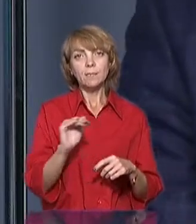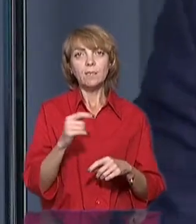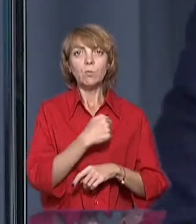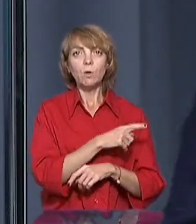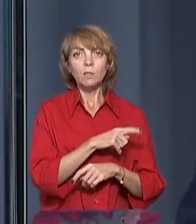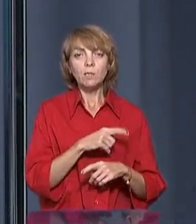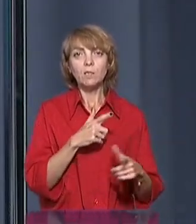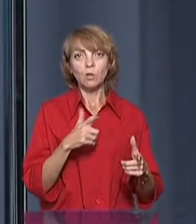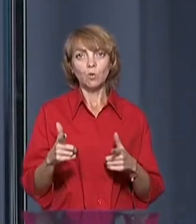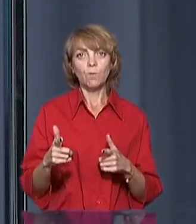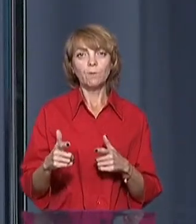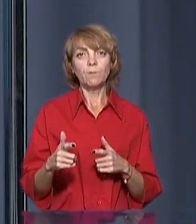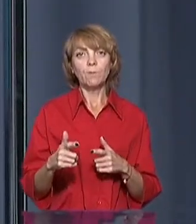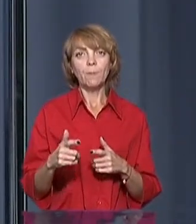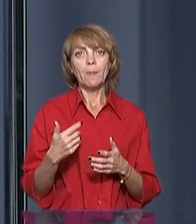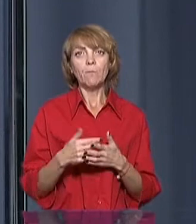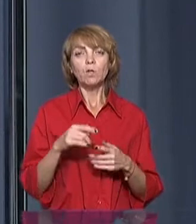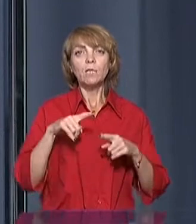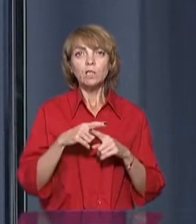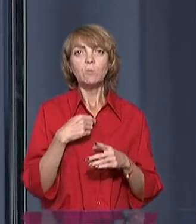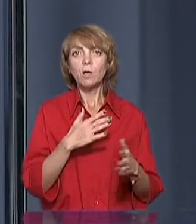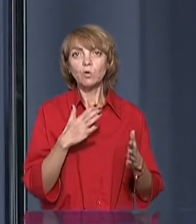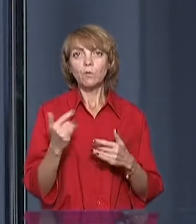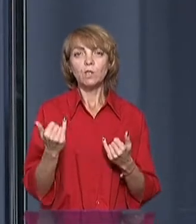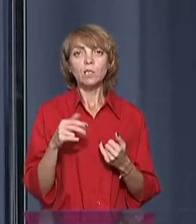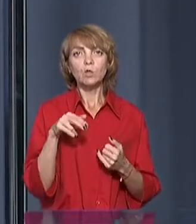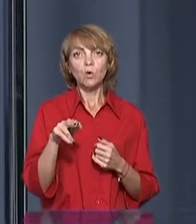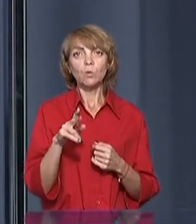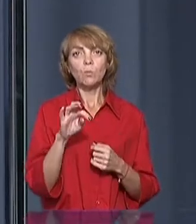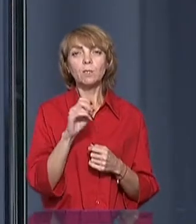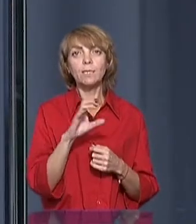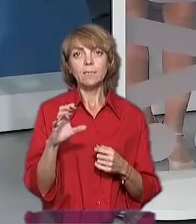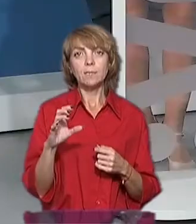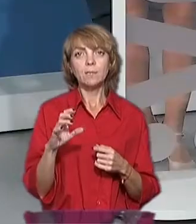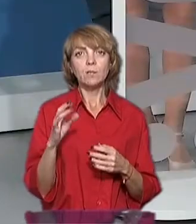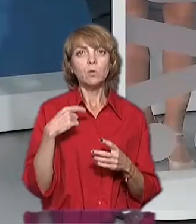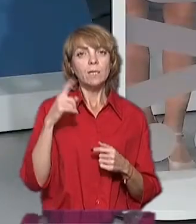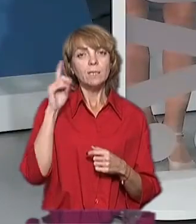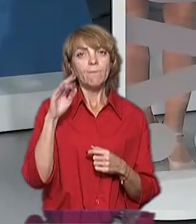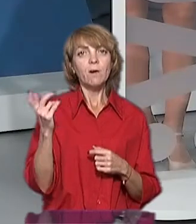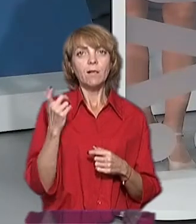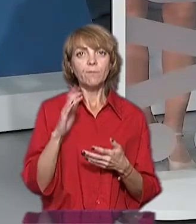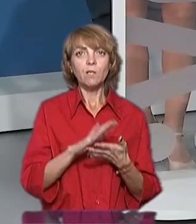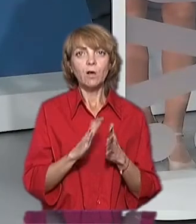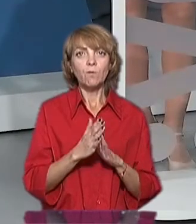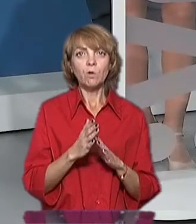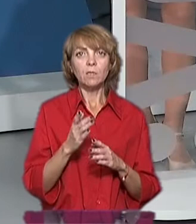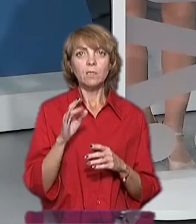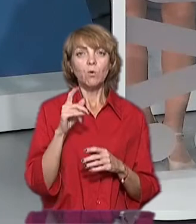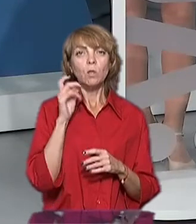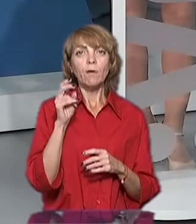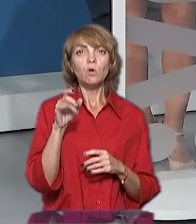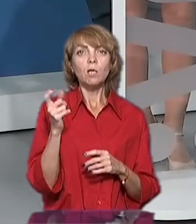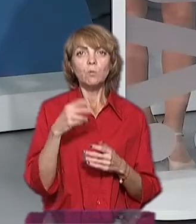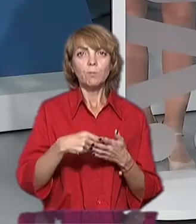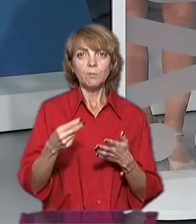больниці готові. Технічно готові. Зараз йде процес, наскільки я знаю, в Харківі договор з «Нак нафтогазом» підписок,